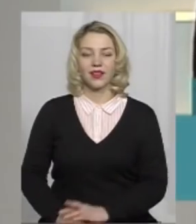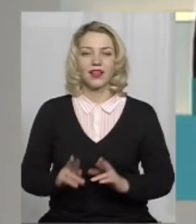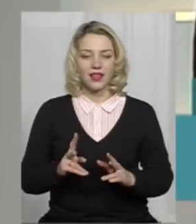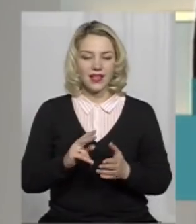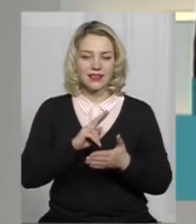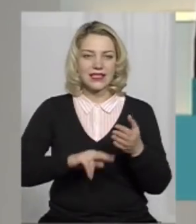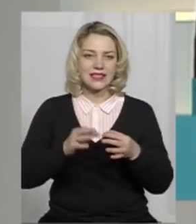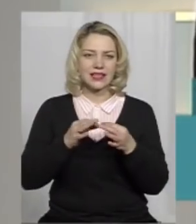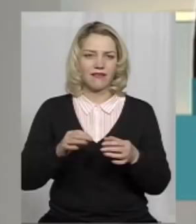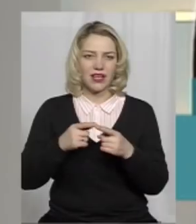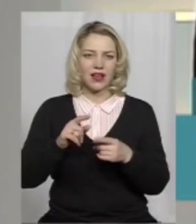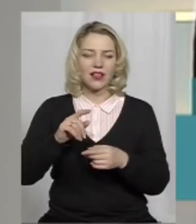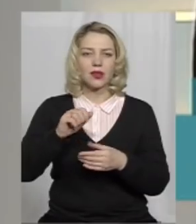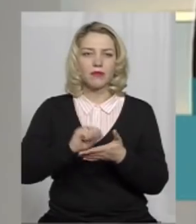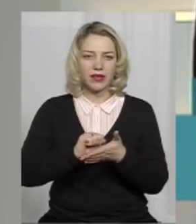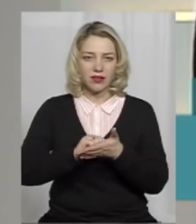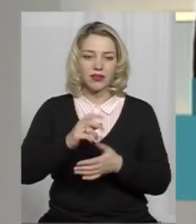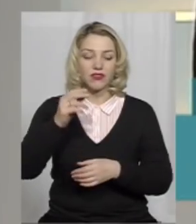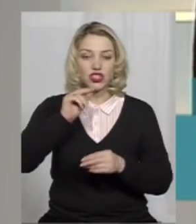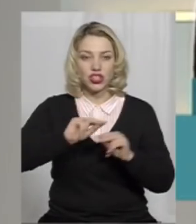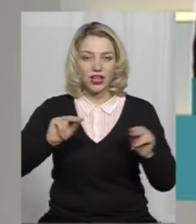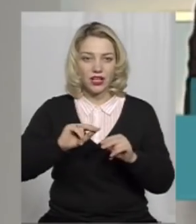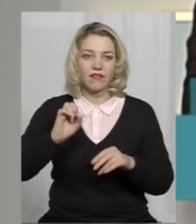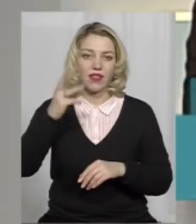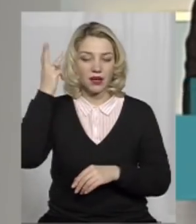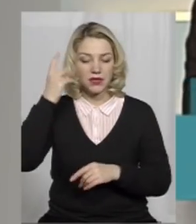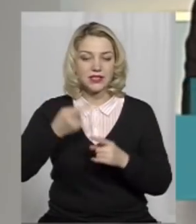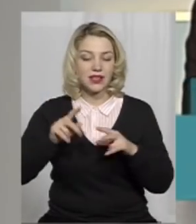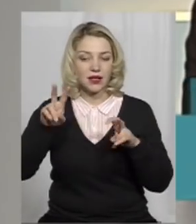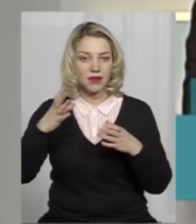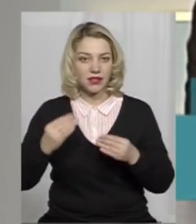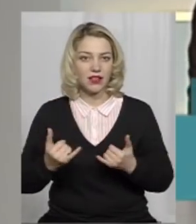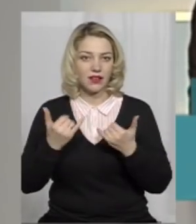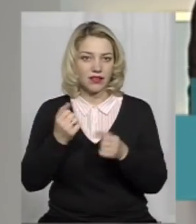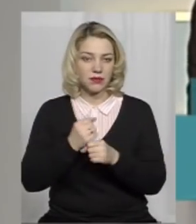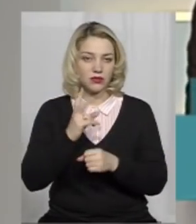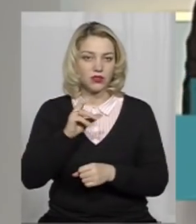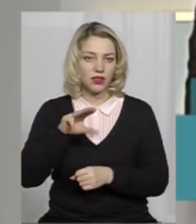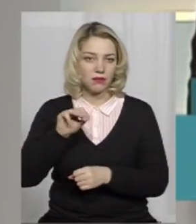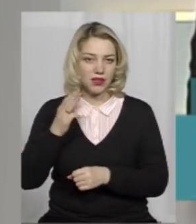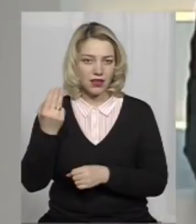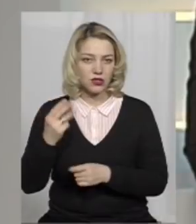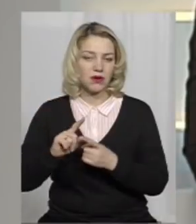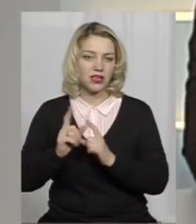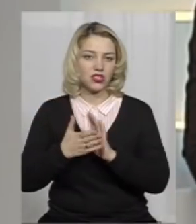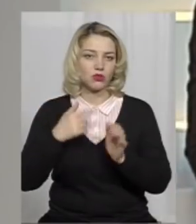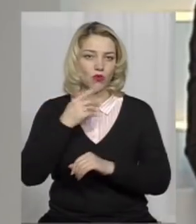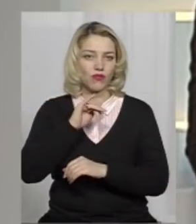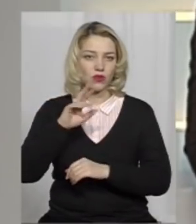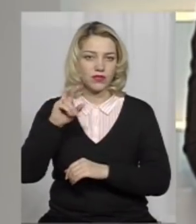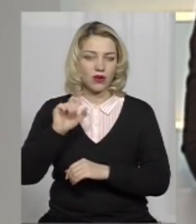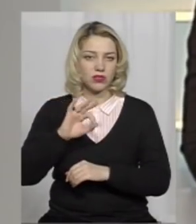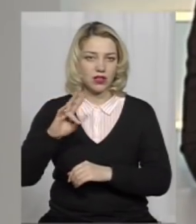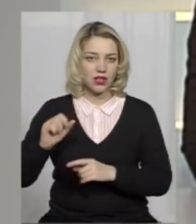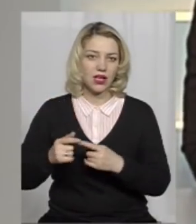Як стратифікуватимуть учителів на Хмельниччині? Це тема дня. У студії для вас працюють Олена Кеміняш і Оксана Фіновська, перекладає на жестову